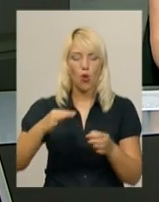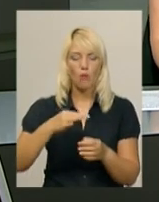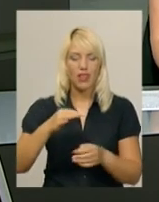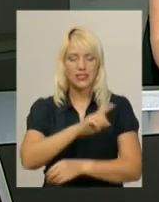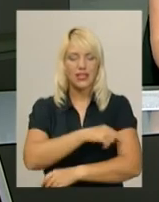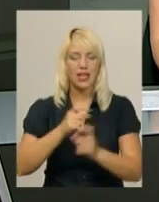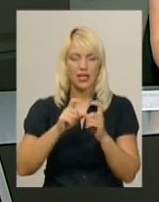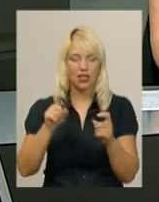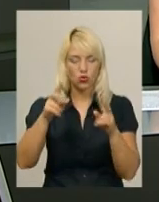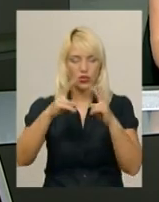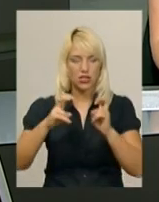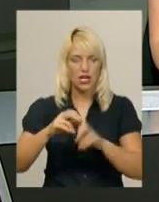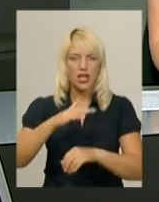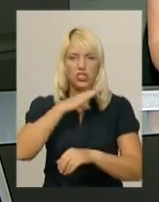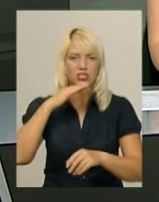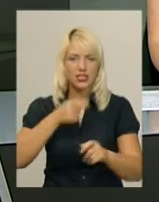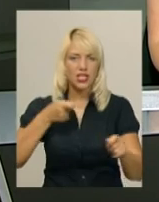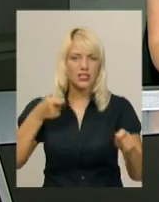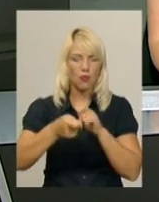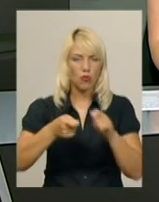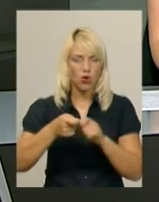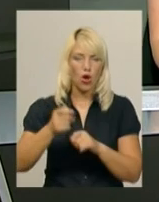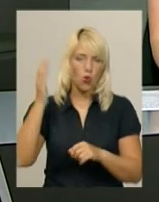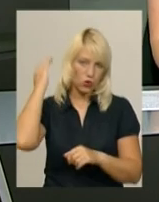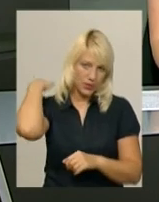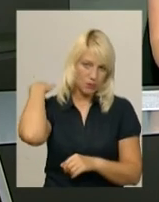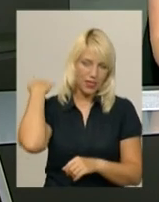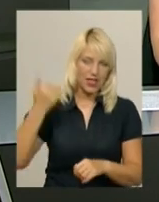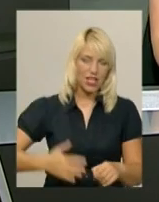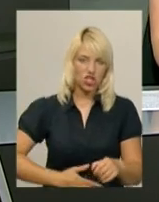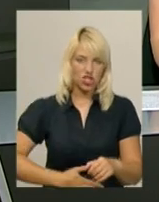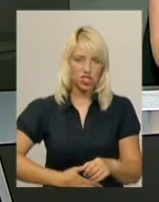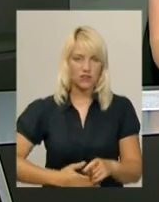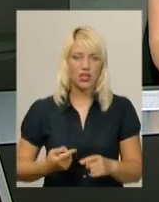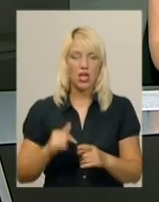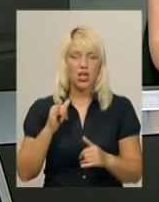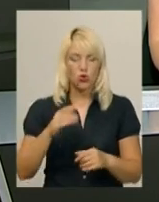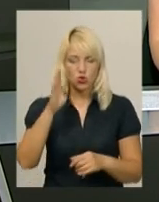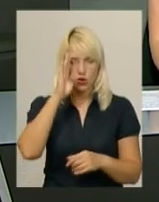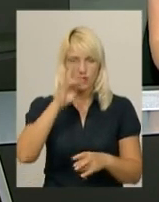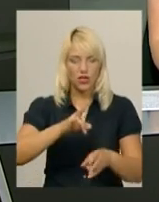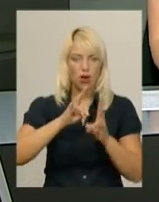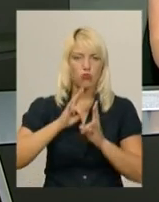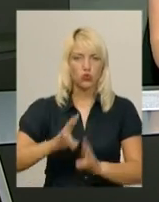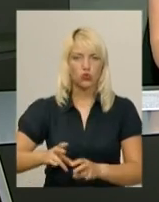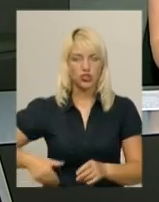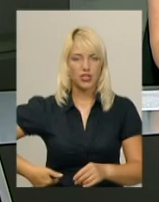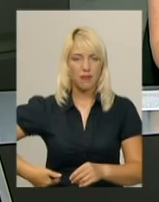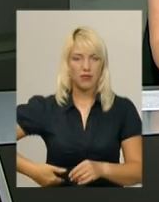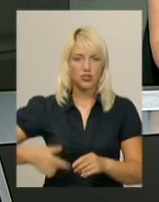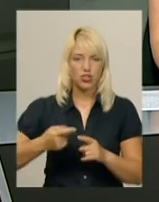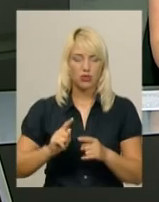діагностували численні проникаючі ножові поранення спини та черевної порожнини. Крім того, у чоловіка пошкоджена печінка. Про це